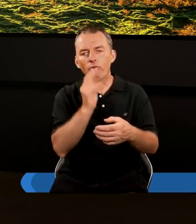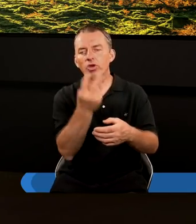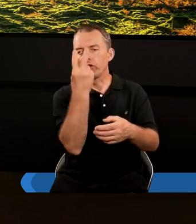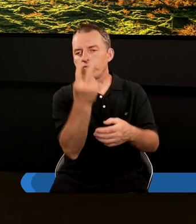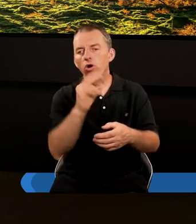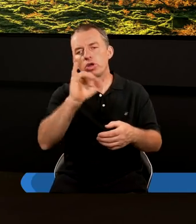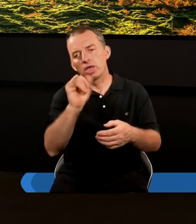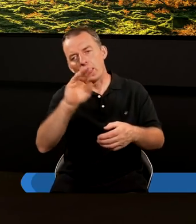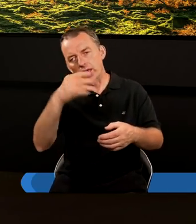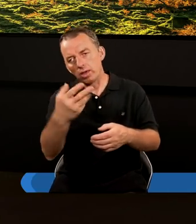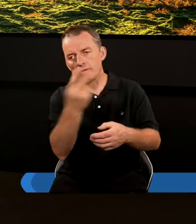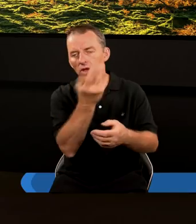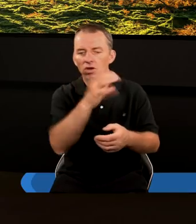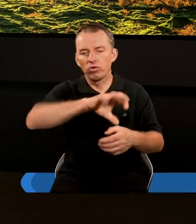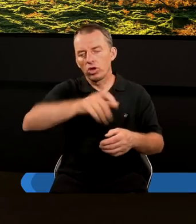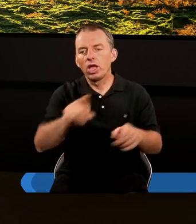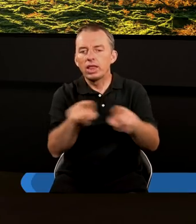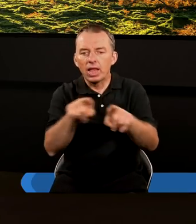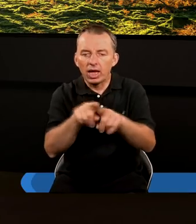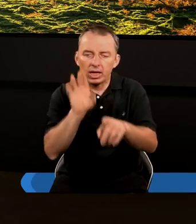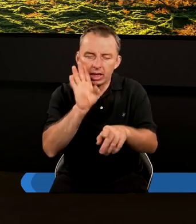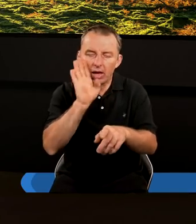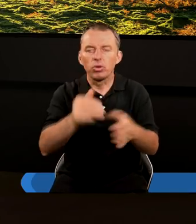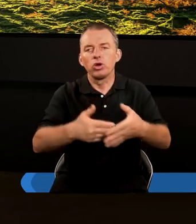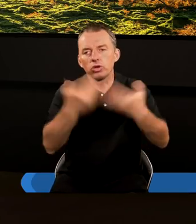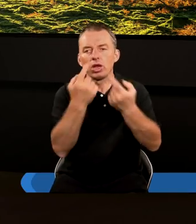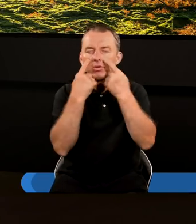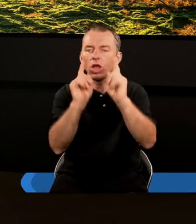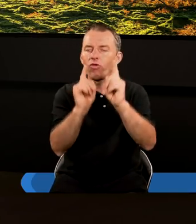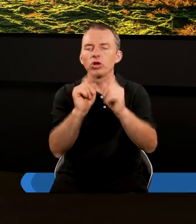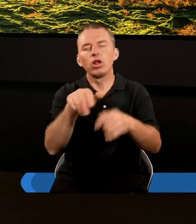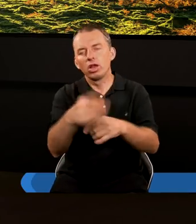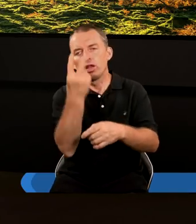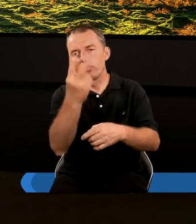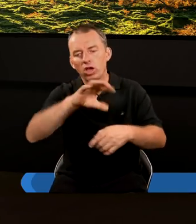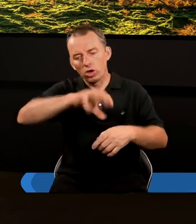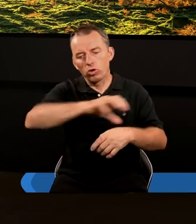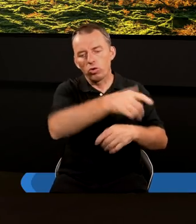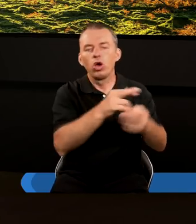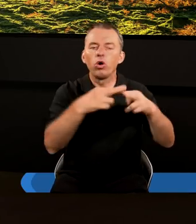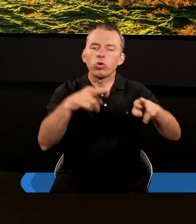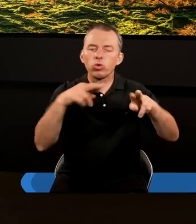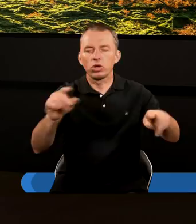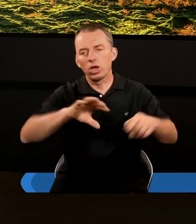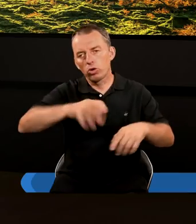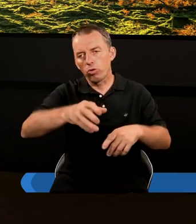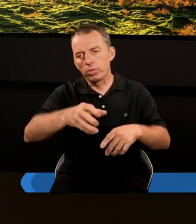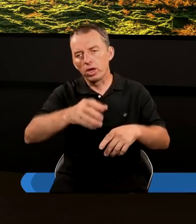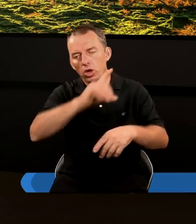dwojakim, właściwie ten sam dzień, postrzegany dwojako przez dwie różne grupy